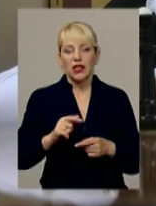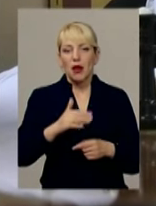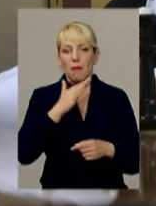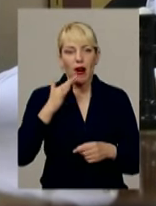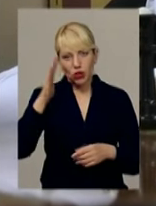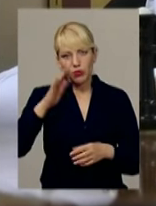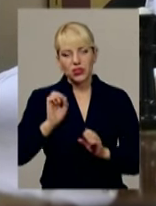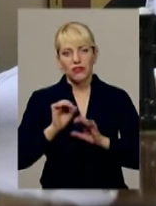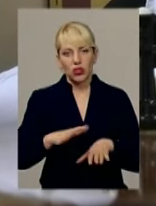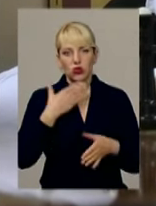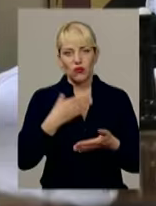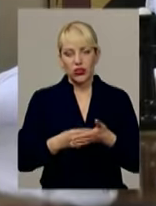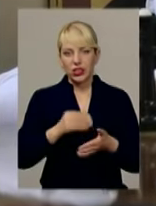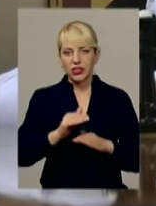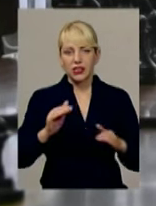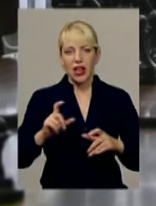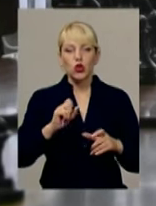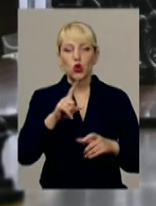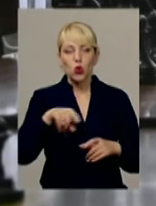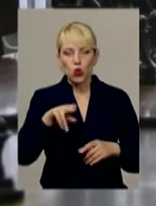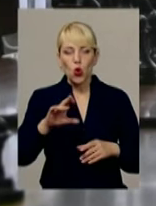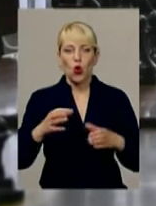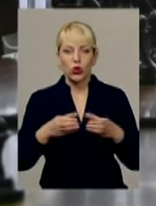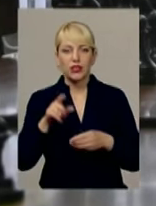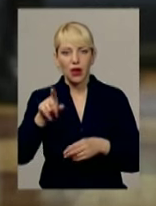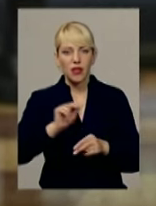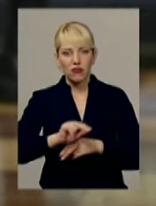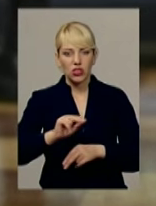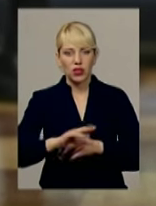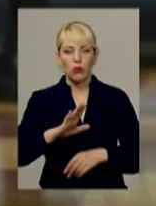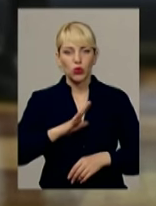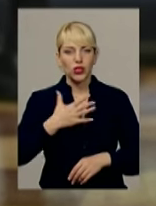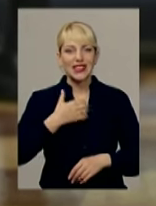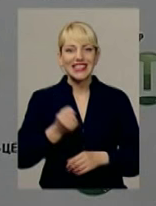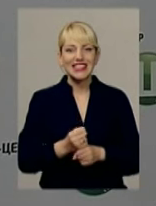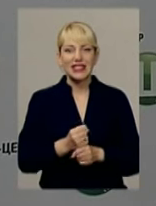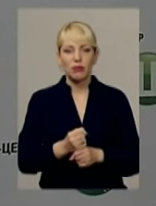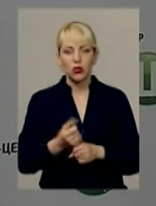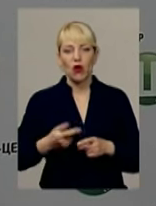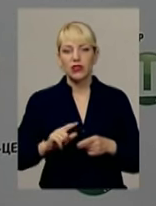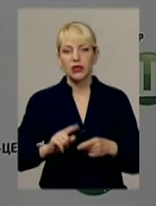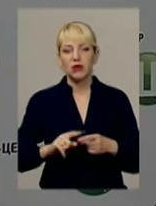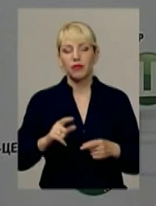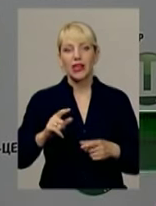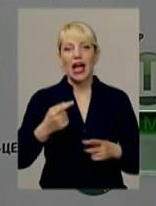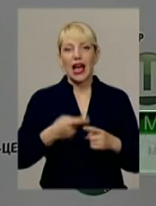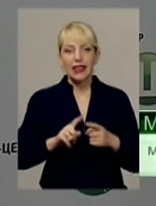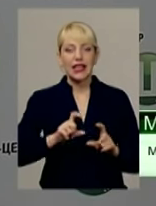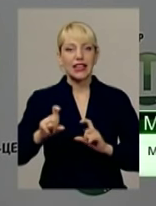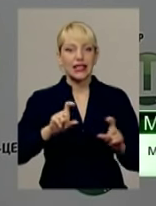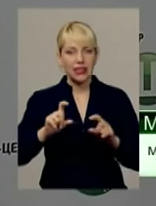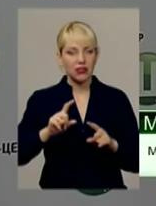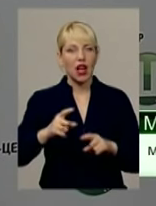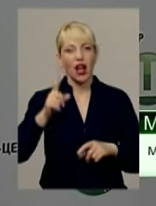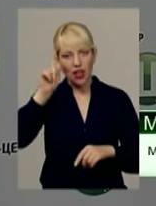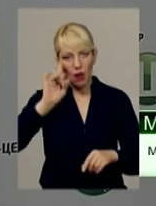прагнуть віддати своїх дітей до гуртків, адже саме там їх навчать бути дисциплінованими. Ігра популярна,.е. зараз повернуємося